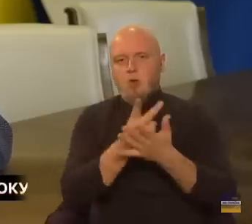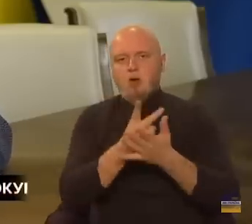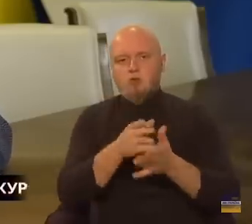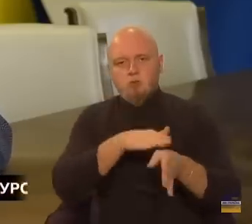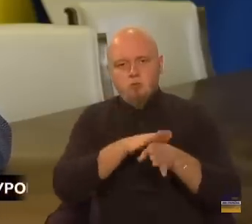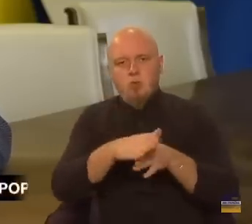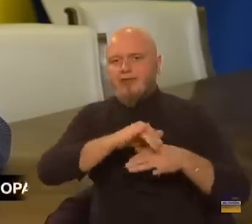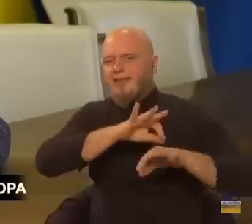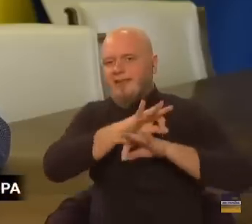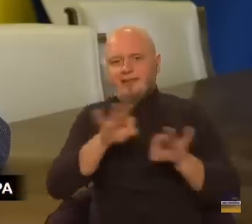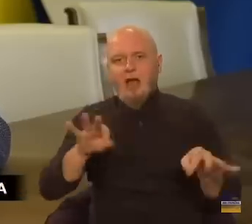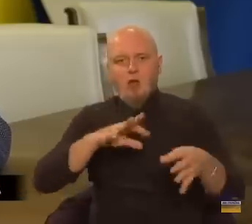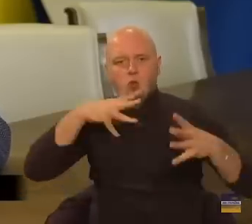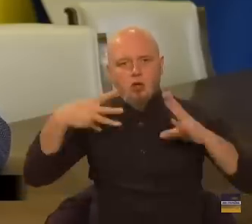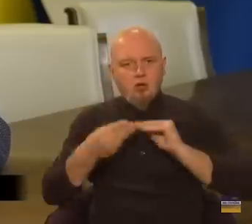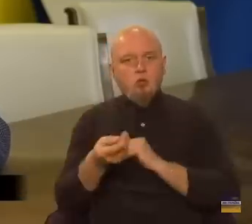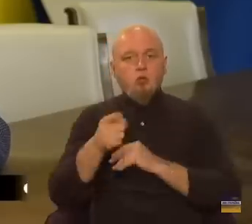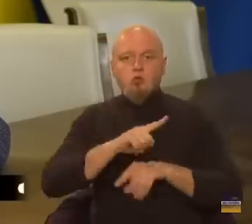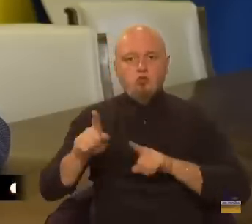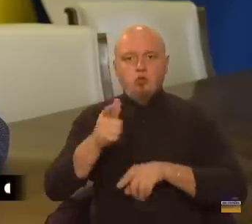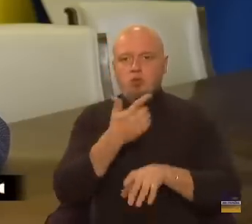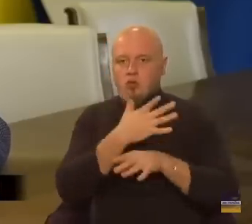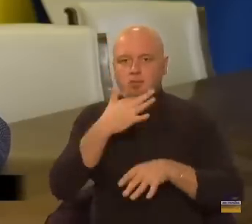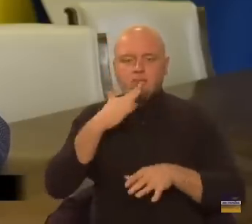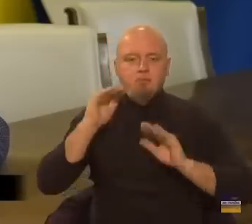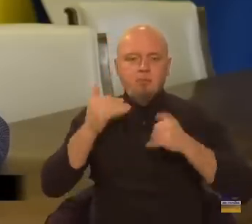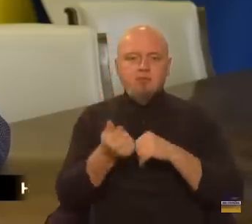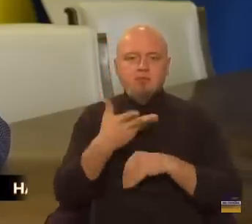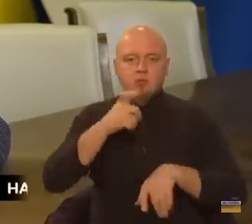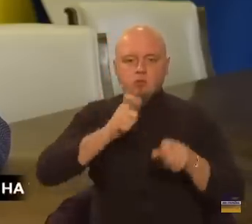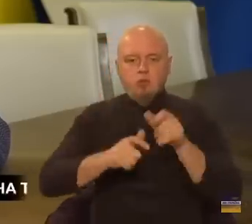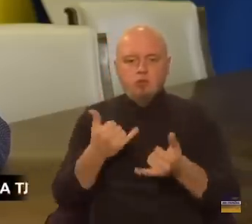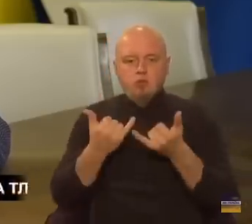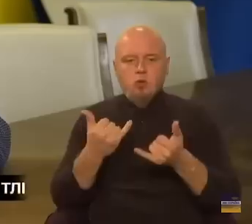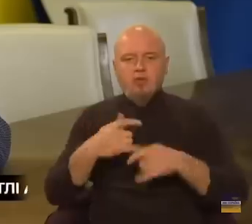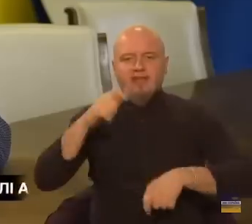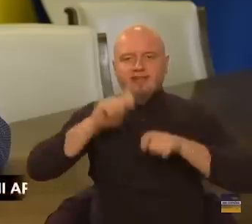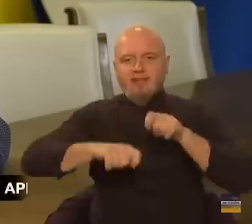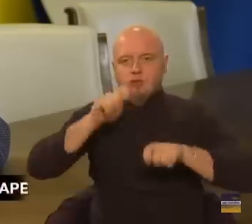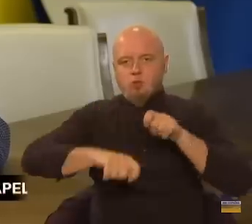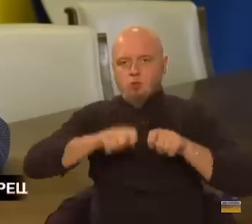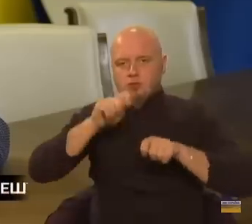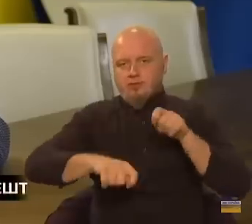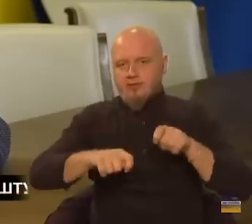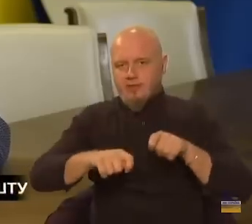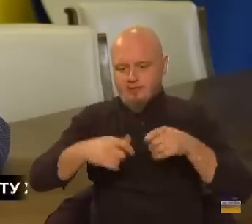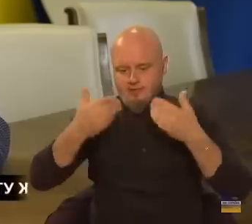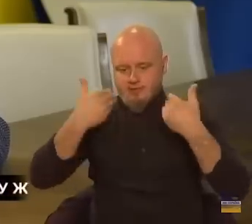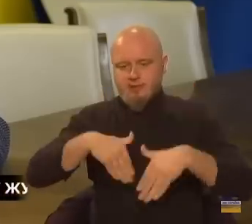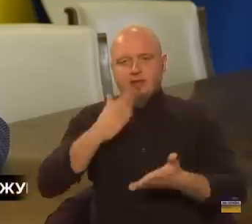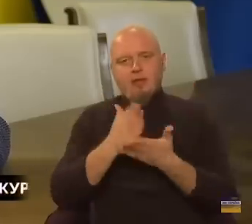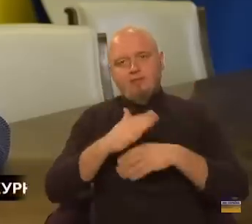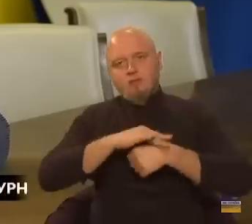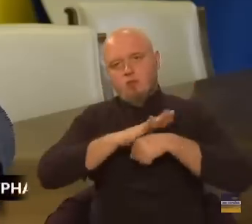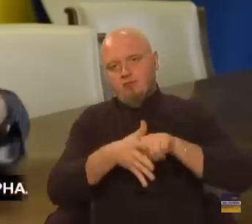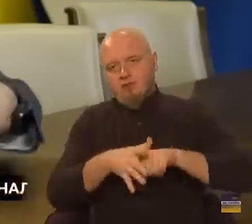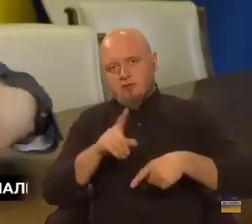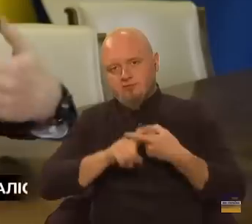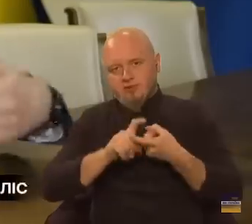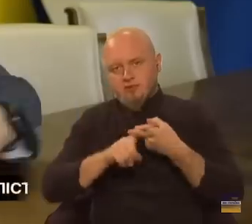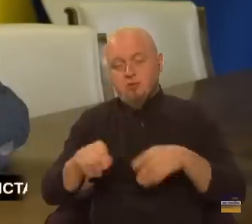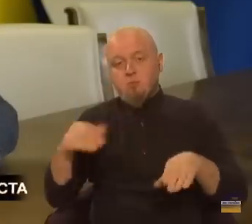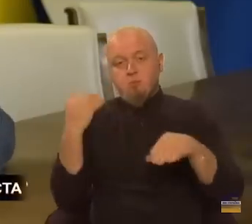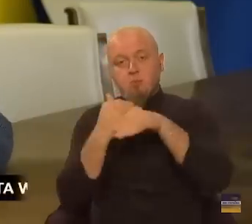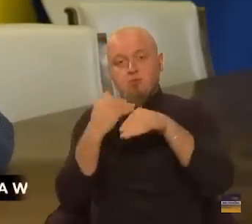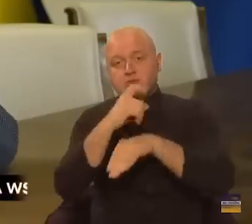ідеальну картину, тому що значно менша кількість людей сьогодні тестується на наявність коронавірусної інфекції